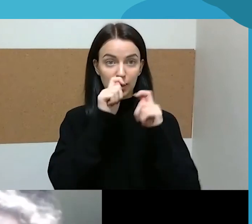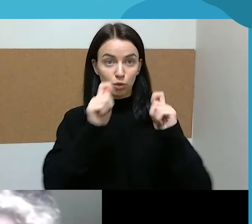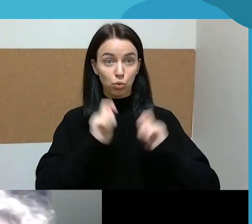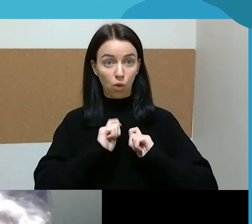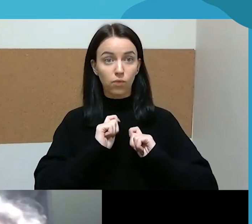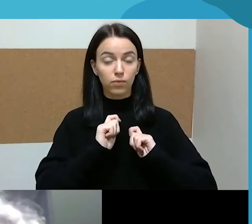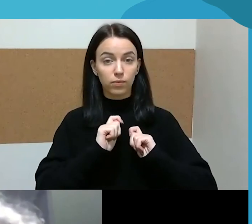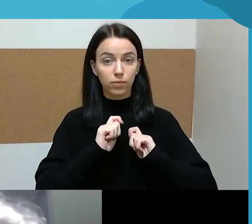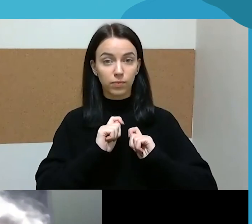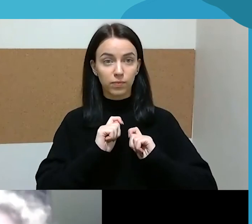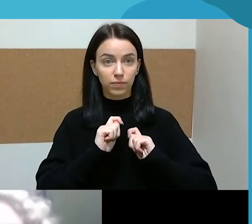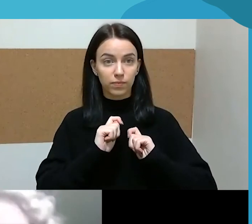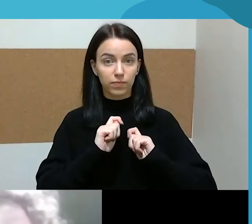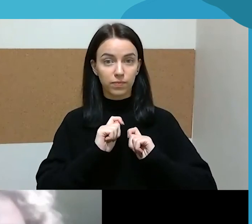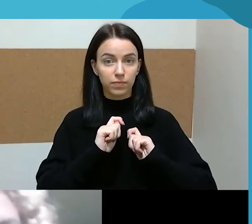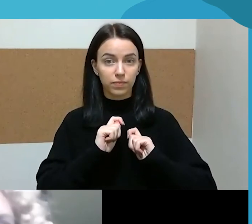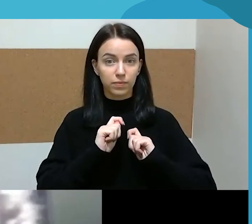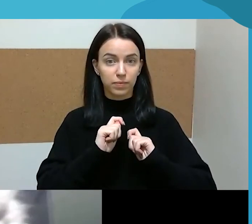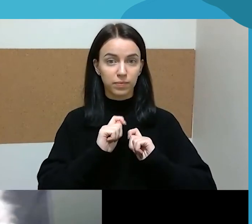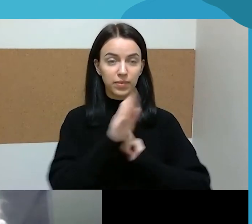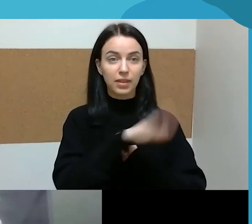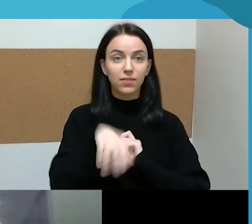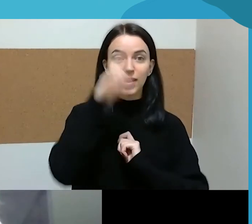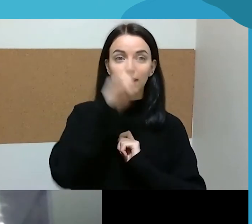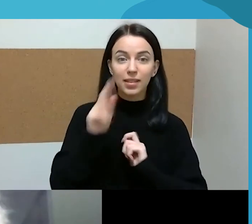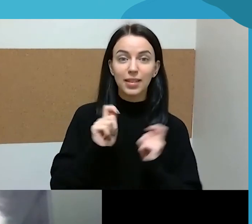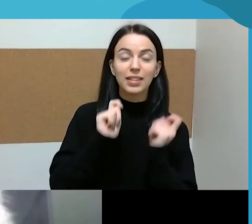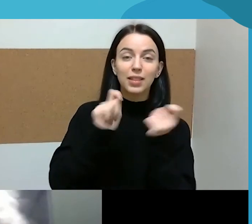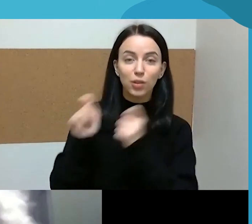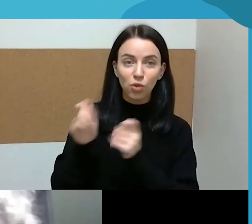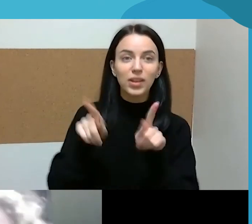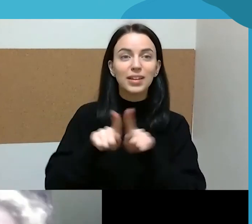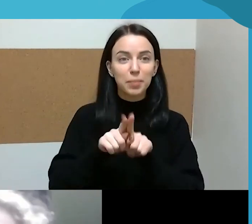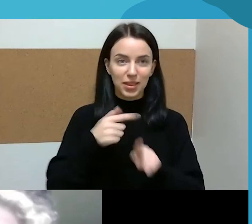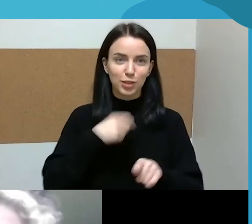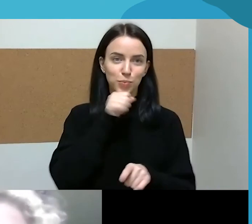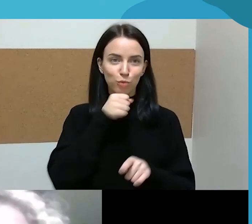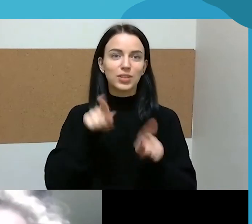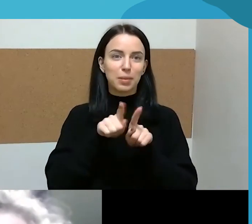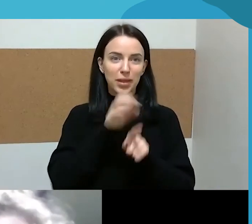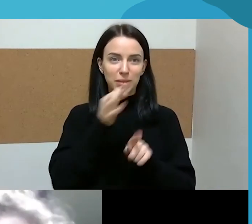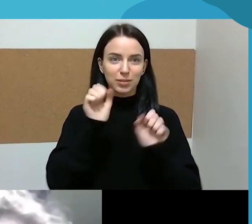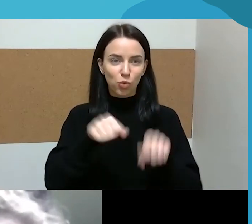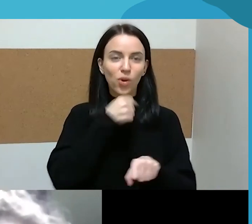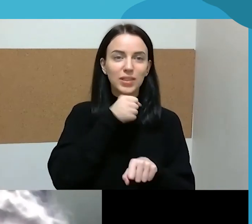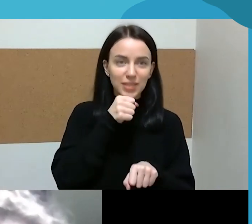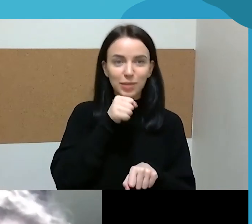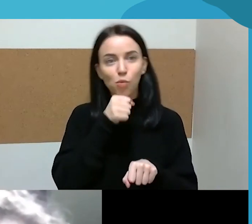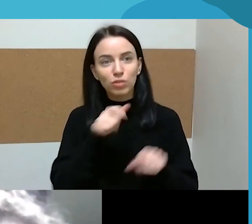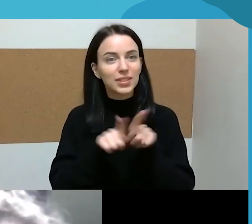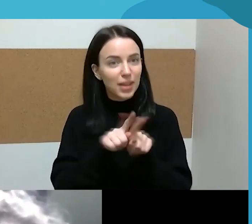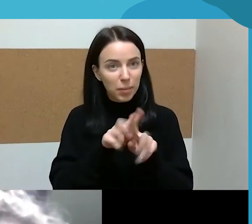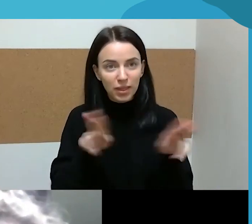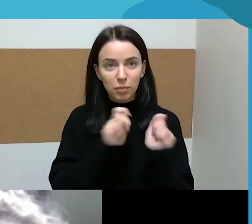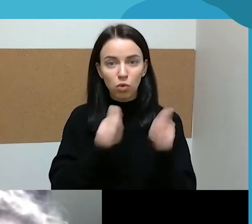savo tėvams ir ne tik tėvams, galiu pasakyti, kaip mačiūtė, kad ir iš senelėms ir mačiūtėms padovanoja, tai tu nuolat